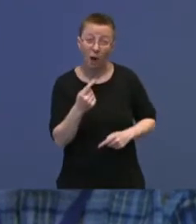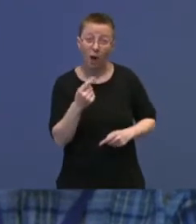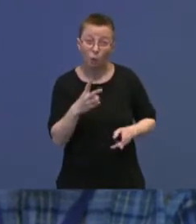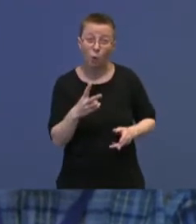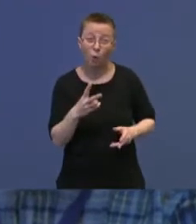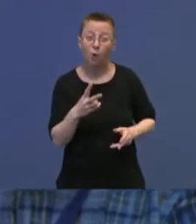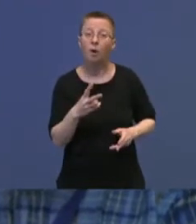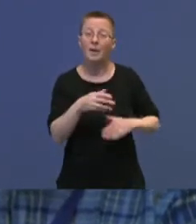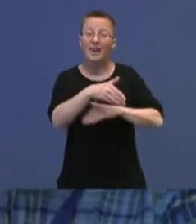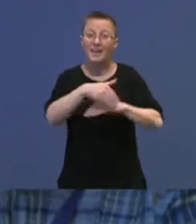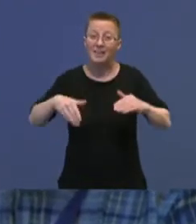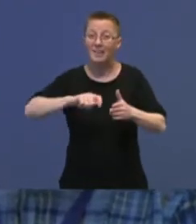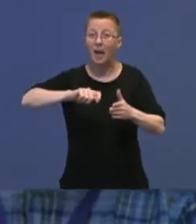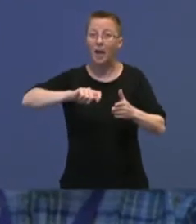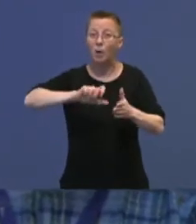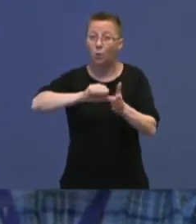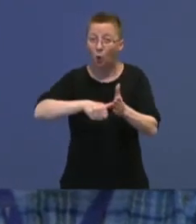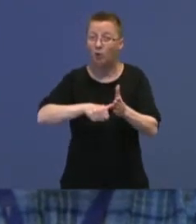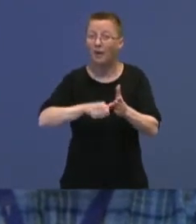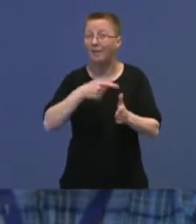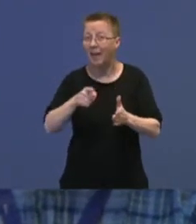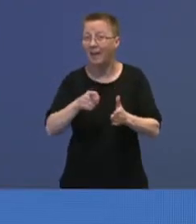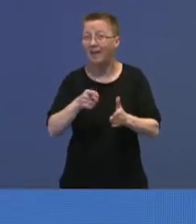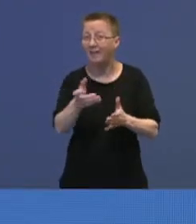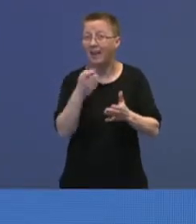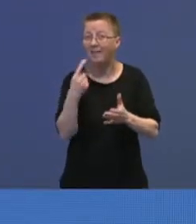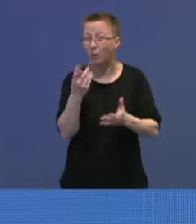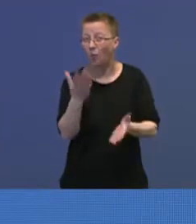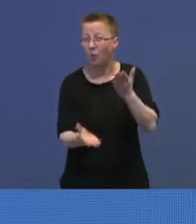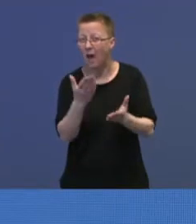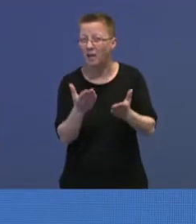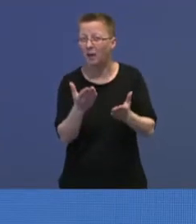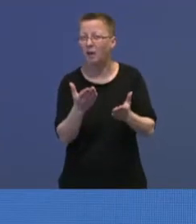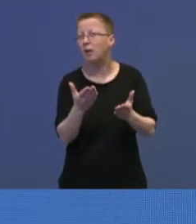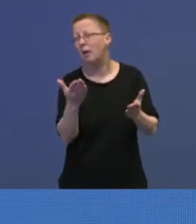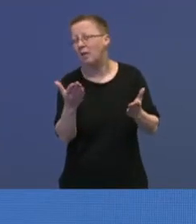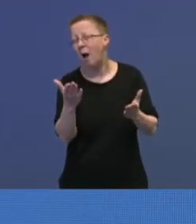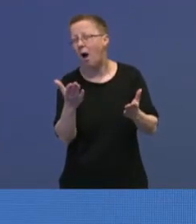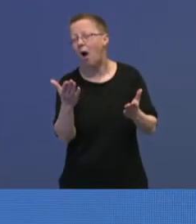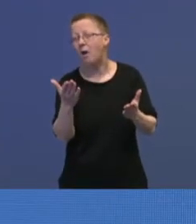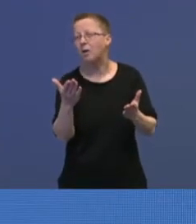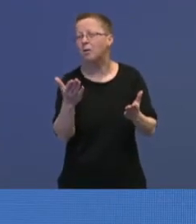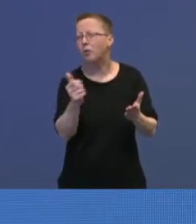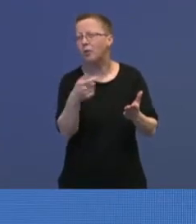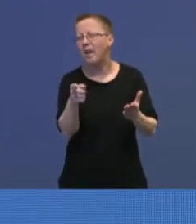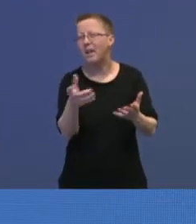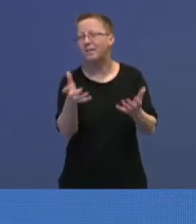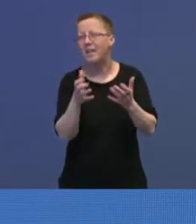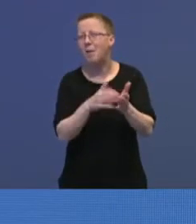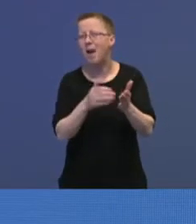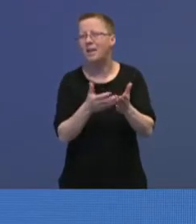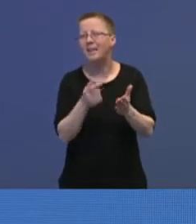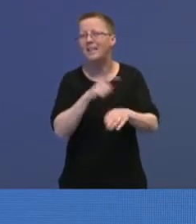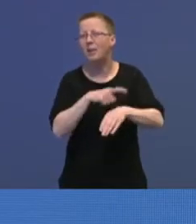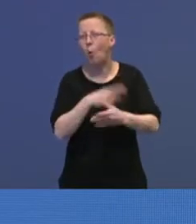at grensekontroll er noe dere trenger mer tid på å se på. Hva er det som egentlig taler for at det trenger mer tid? Nå dette har blitt